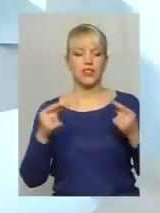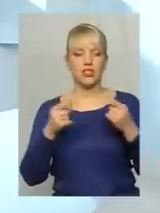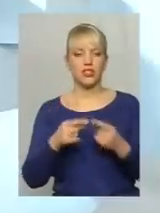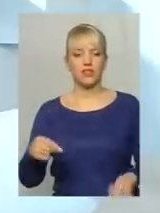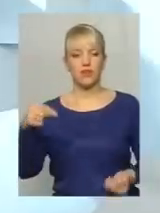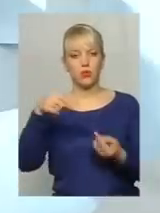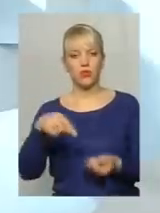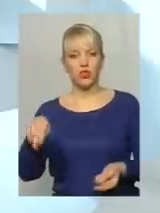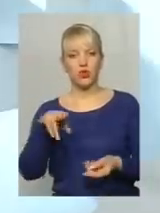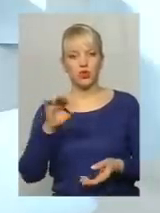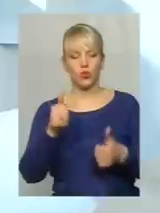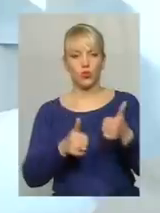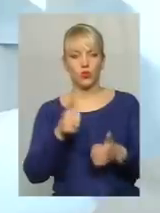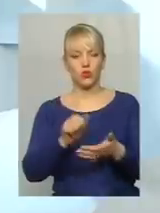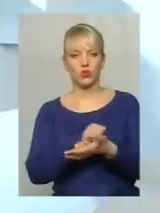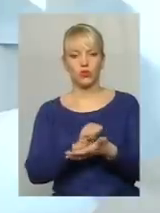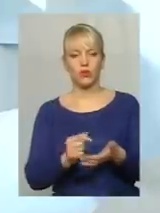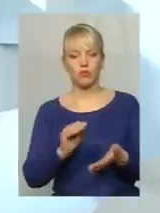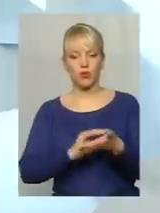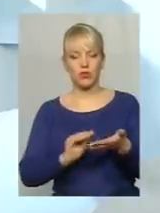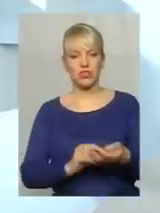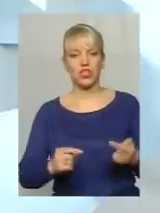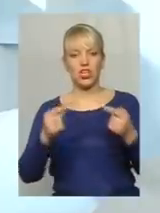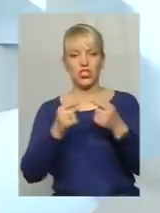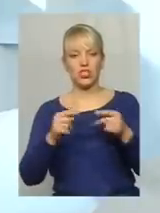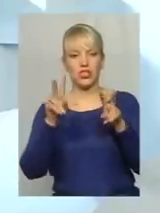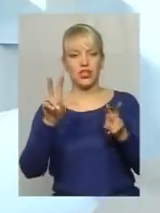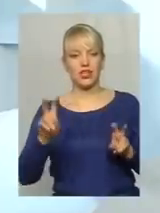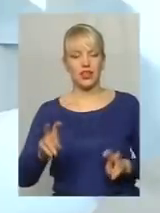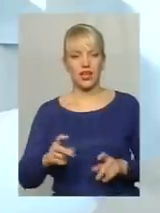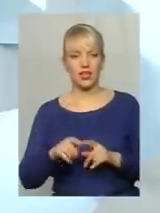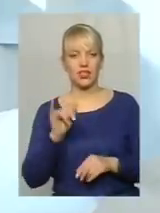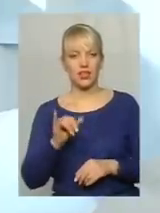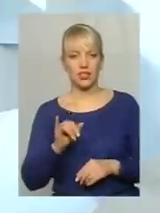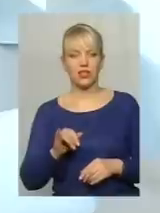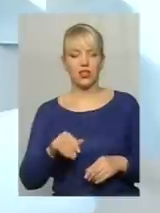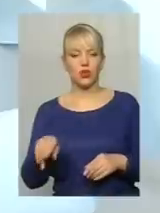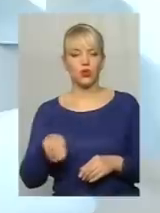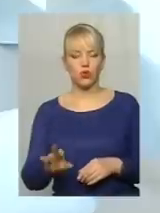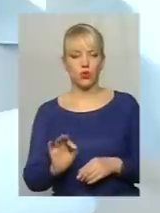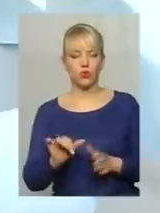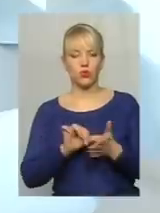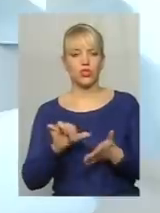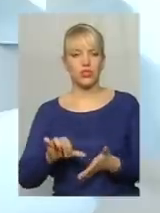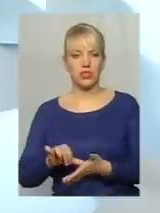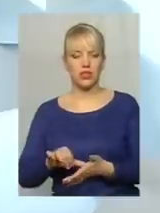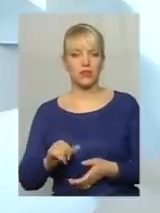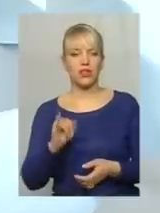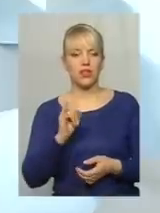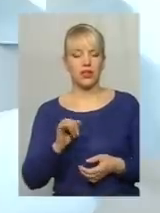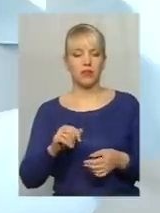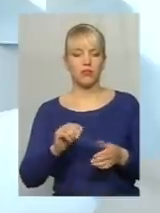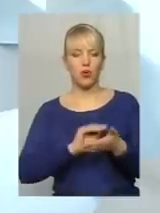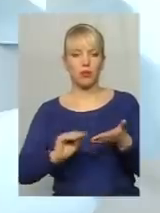конкурсної документації. Прописані чіткі критерії до учасника, прописані